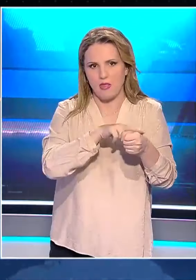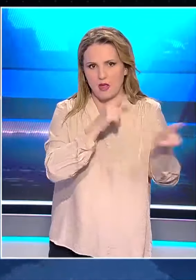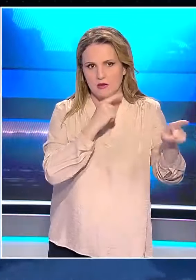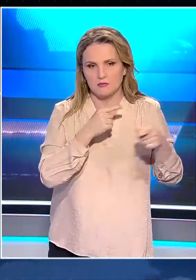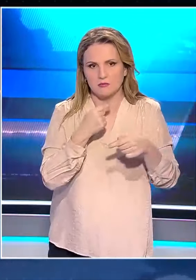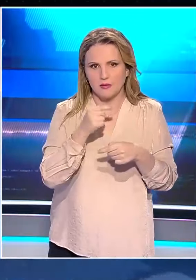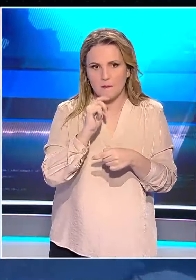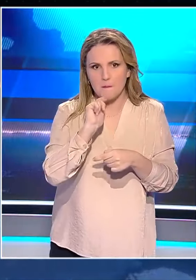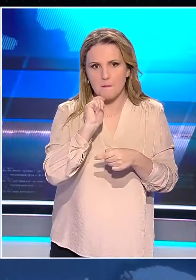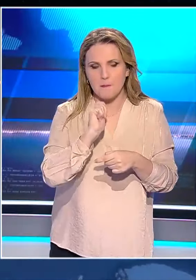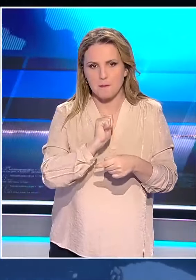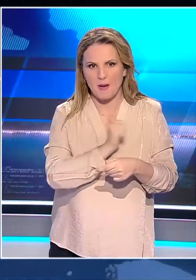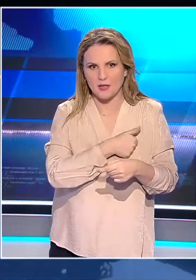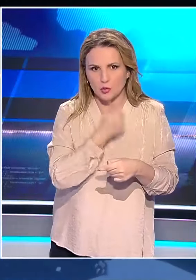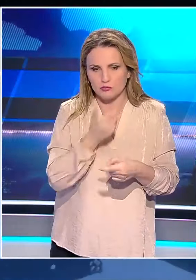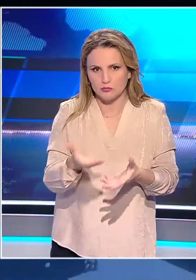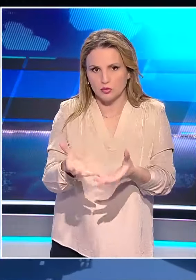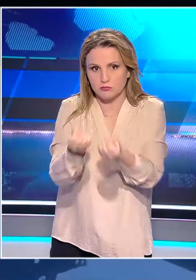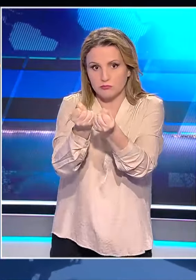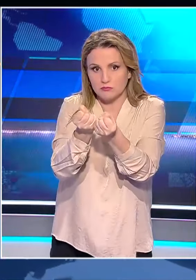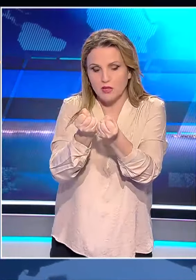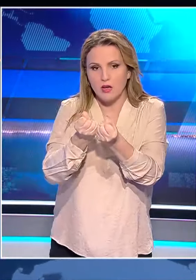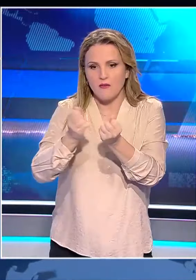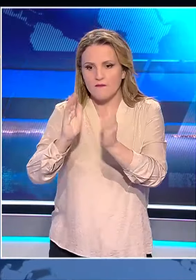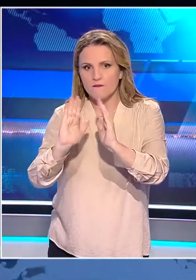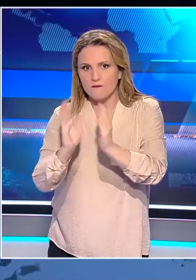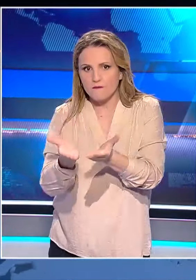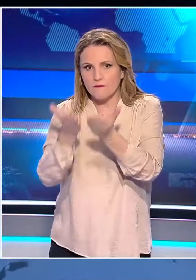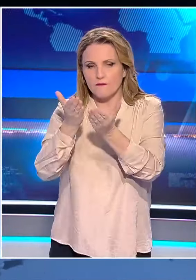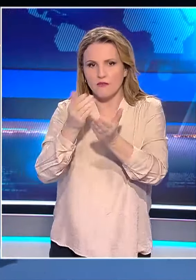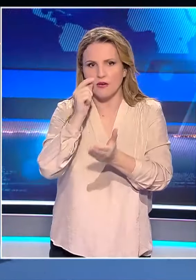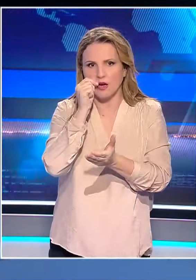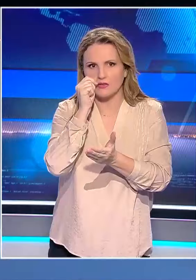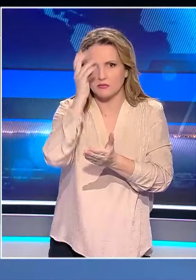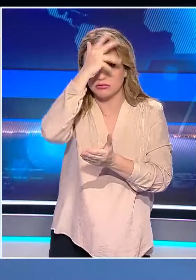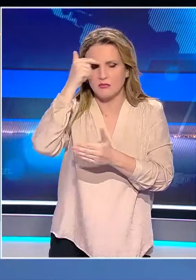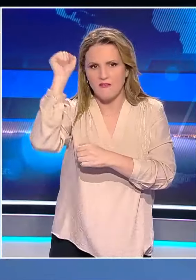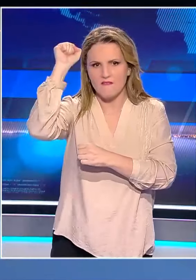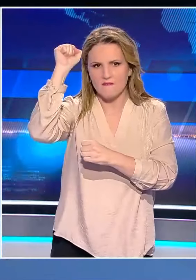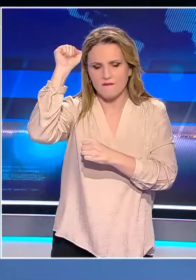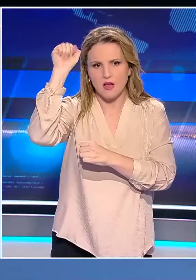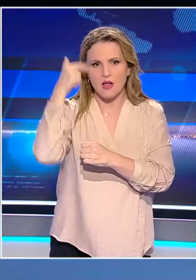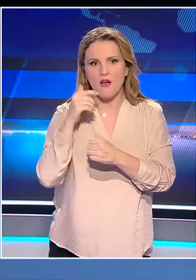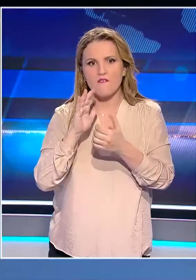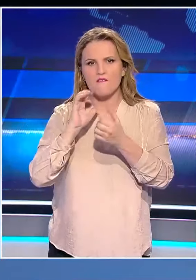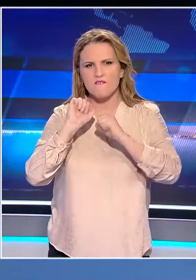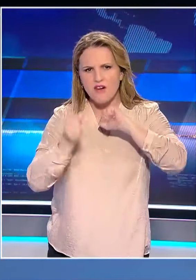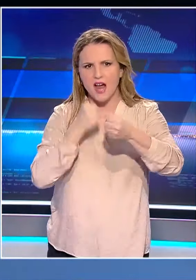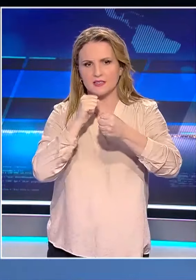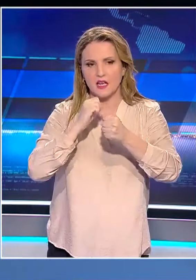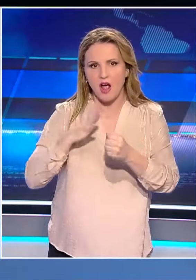Οι πράκτοτες σηκώνουν τον τραμπ έχοντας τον συνέσεια καλυμμένο ενώ εκείνος σηκώνει τη γροθιά του και ψελίζει φάιτ με τον κόσμο των αποθεώνει.